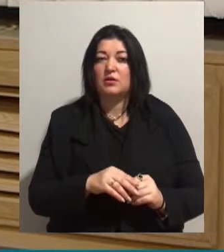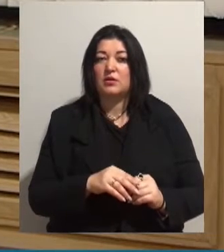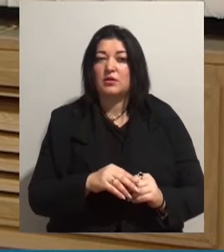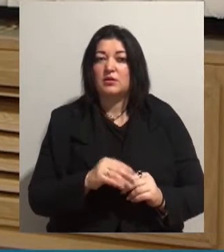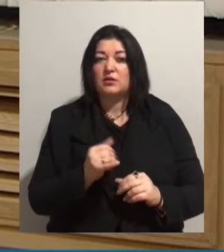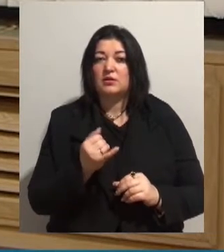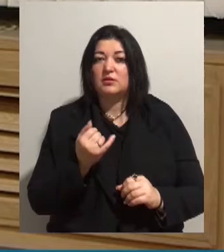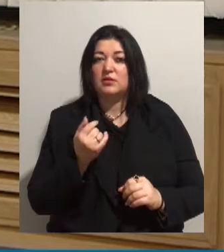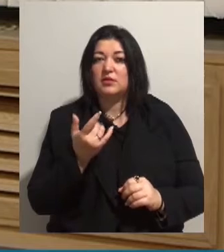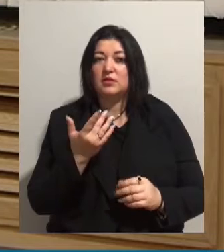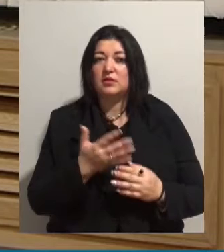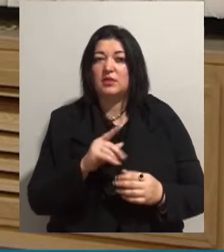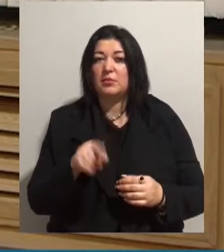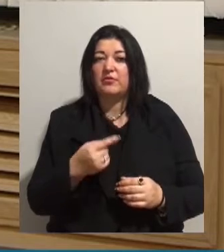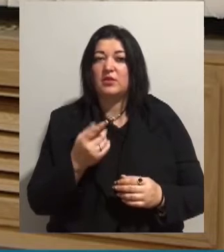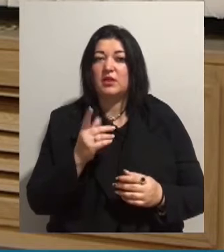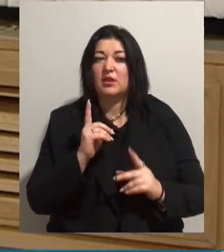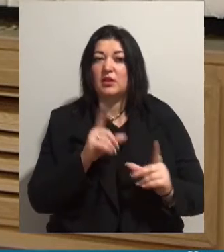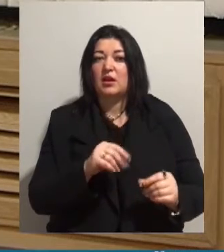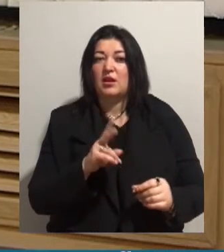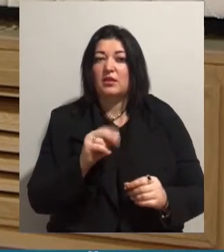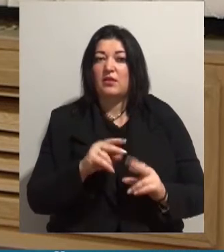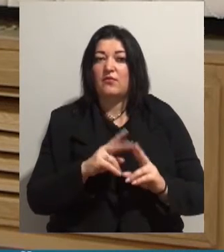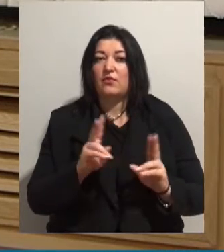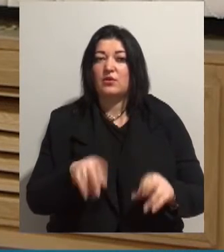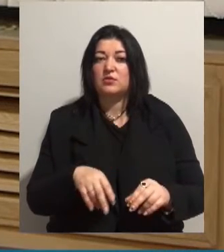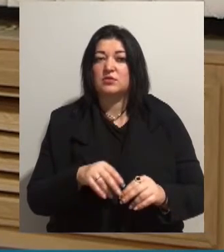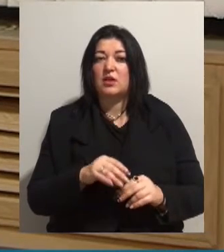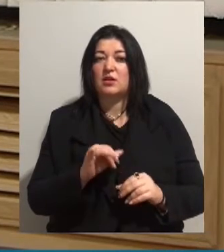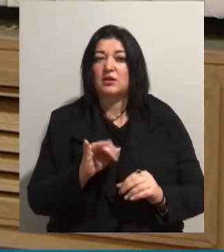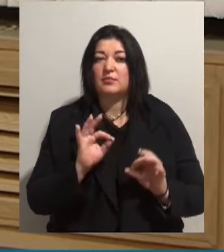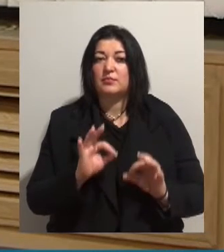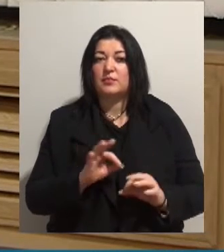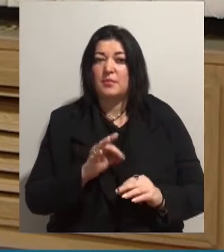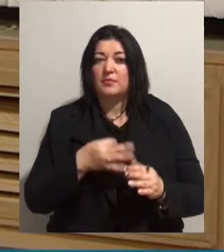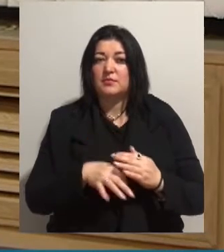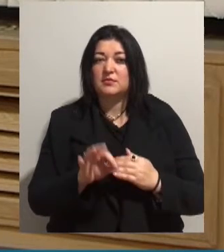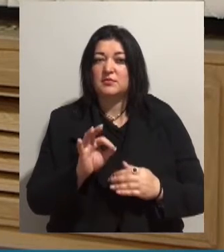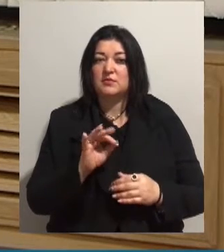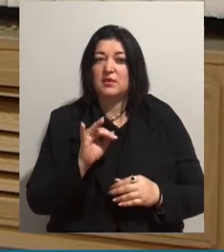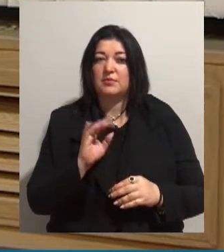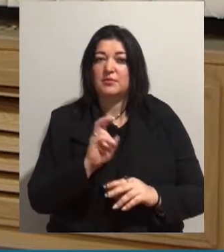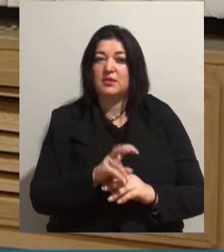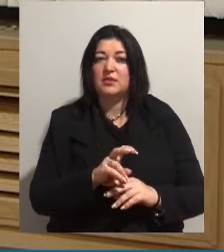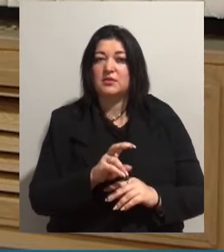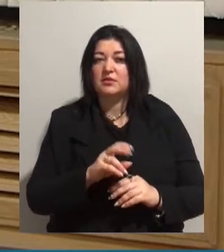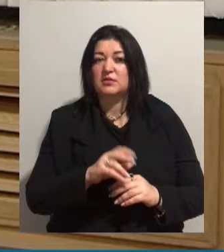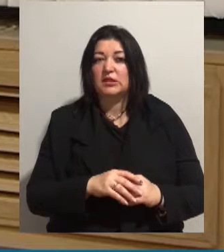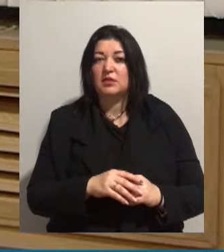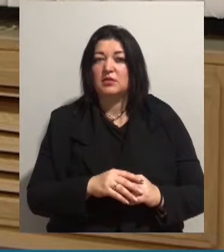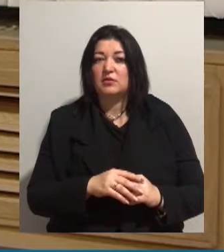на вокзал. На що прокурор Антощук послував Штефана, посадив її в машину і,